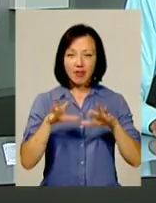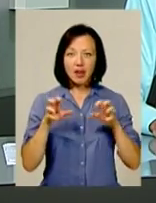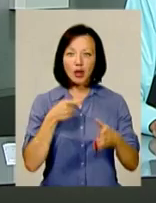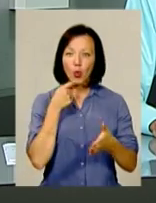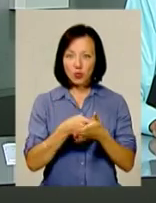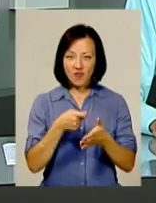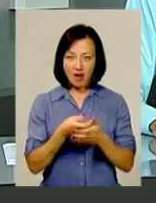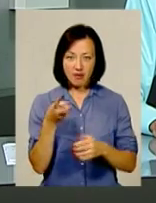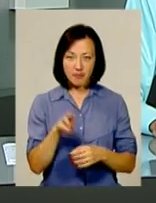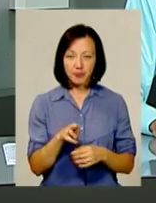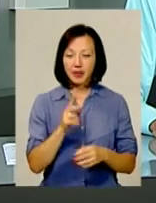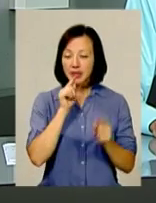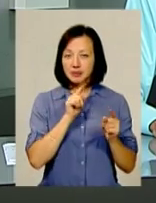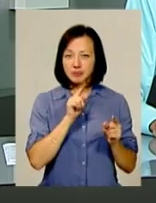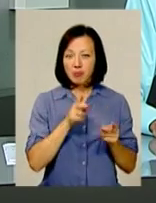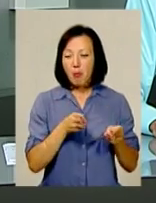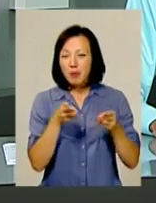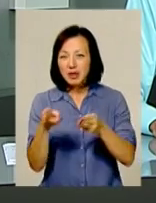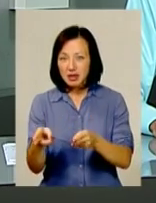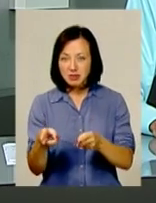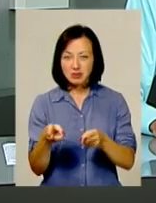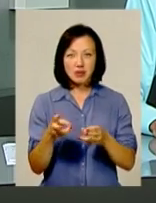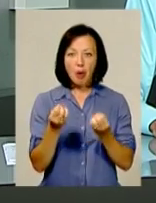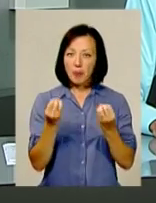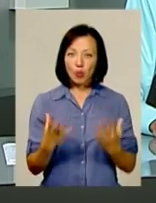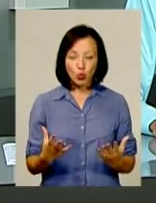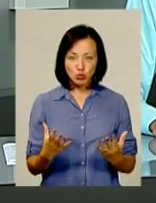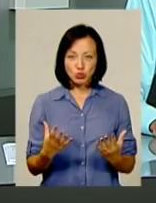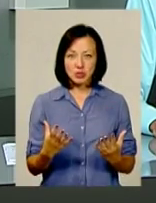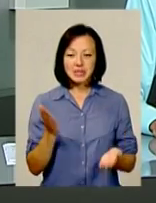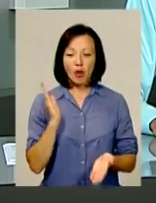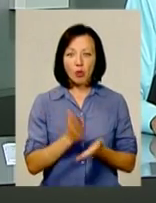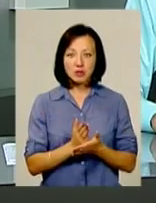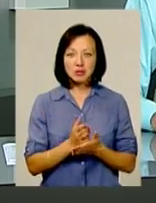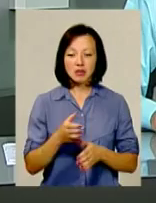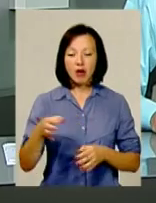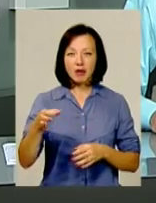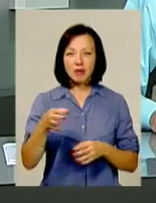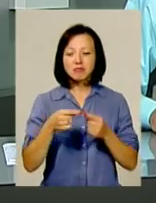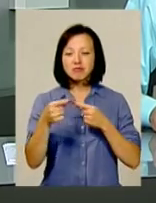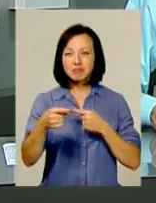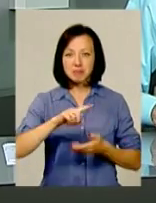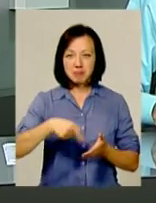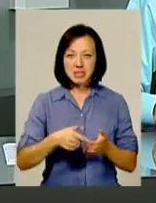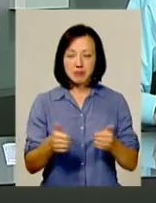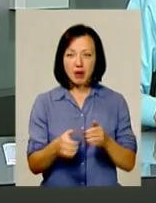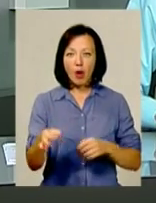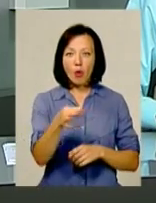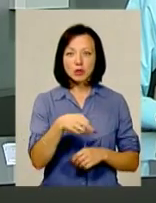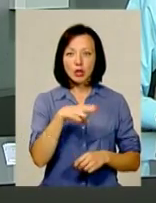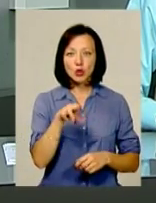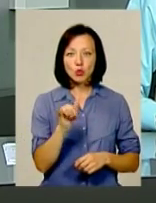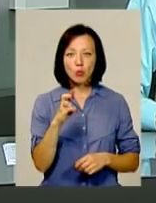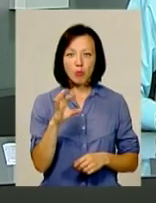годування. От тільки дістатися до міні-зоопарку не так вже і просто, оскільки знаходиться він на околиці міста, біля озера мікрорайону